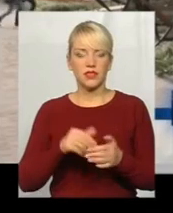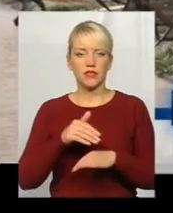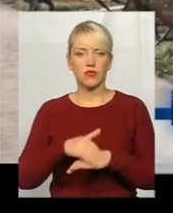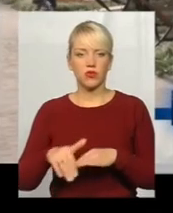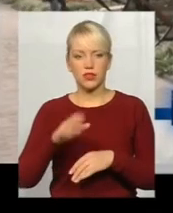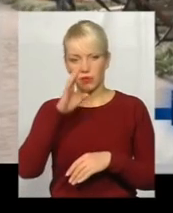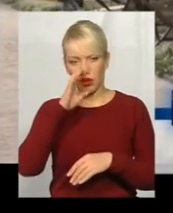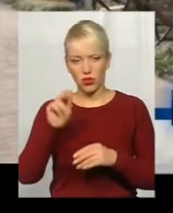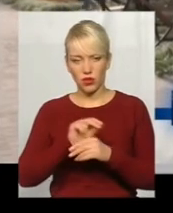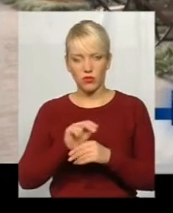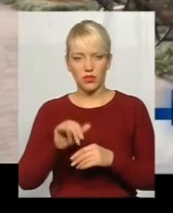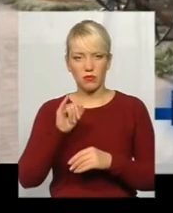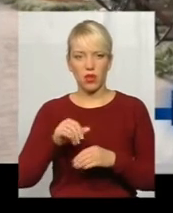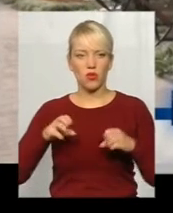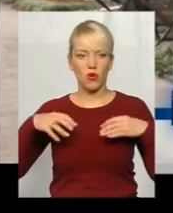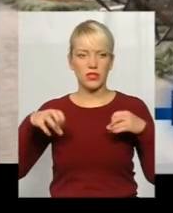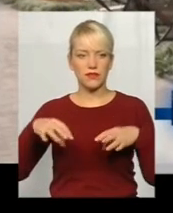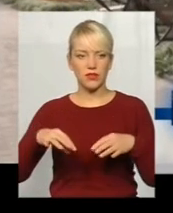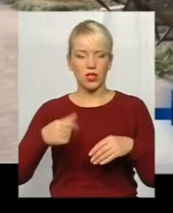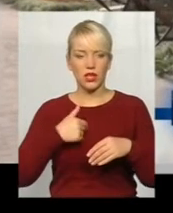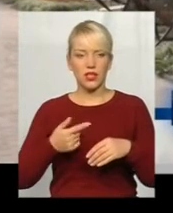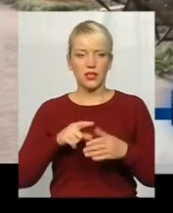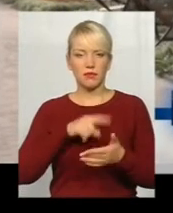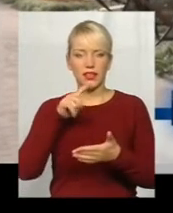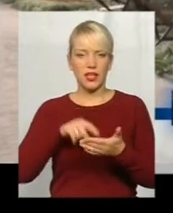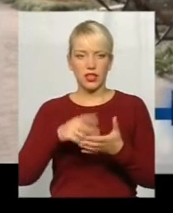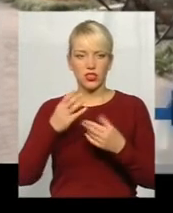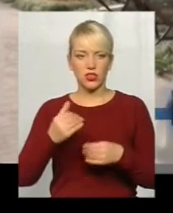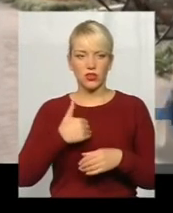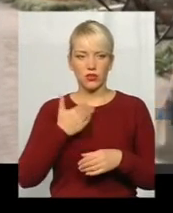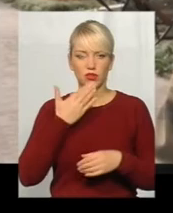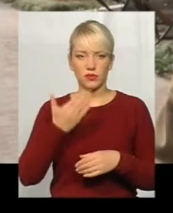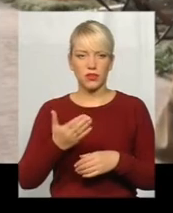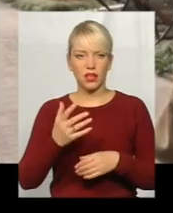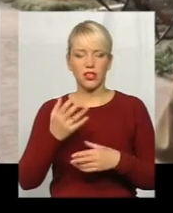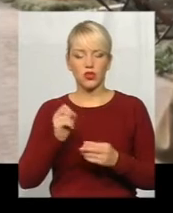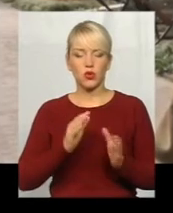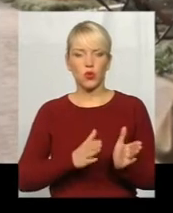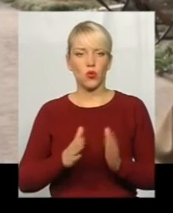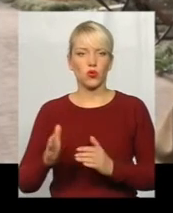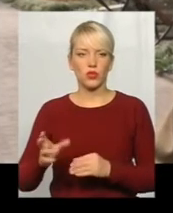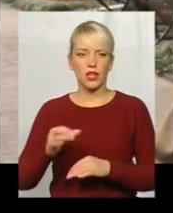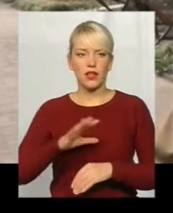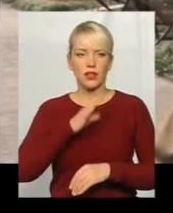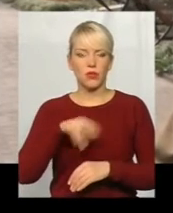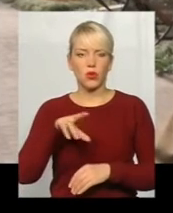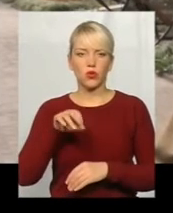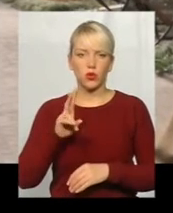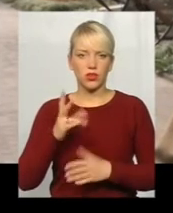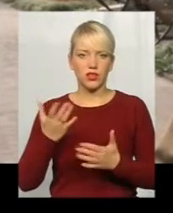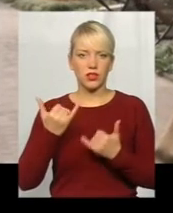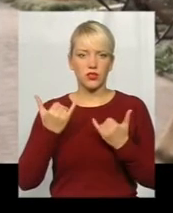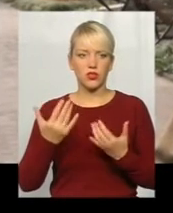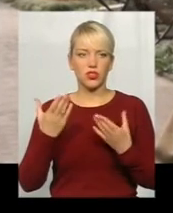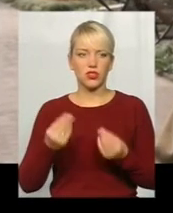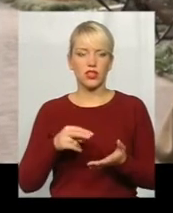погано ремонтуються, погано освітлюються. Ну і ще так, і питання, це щодо гуртожитку, набувшому доки, який на сьогоднішній день